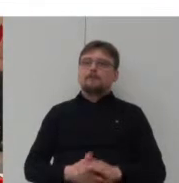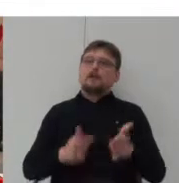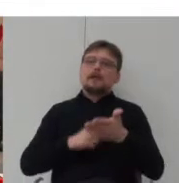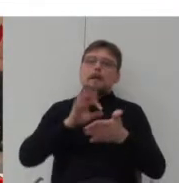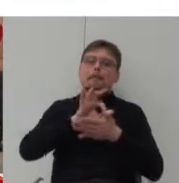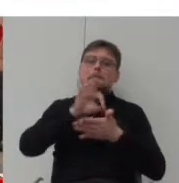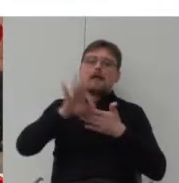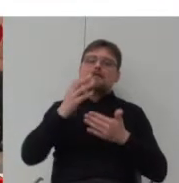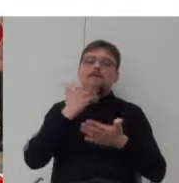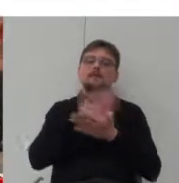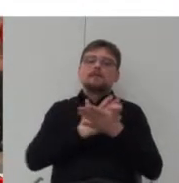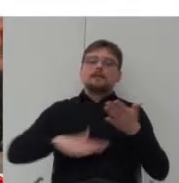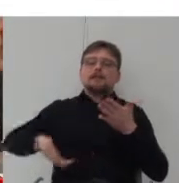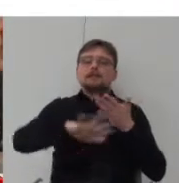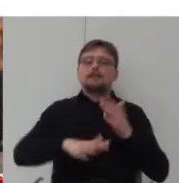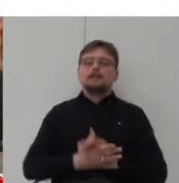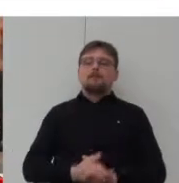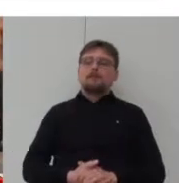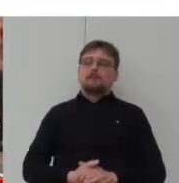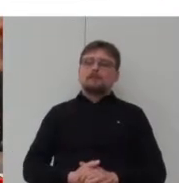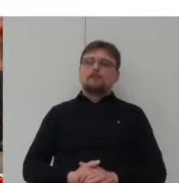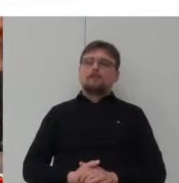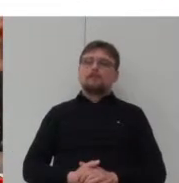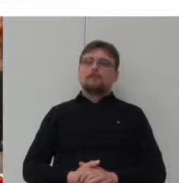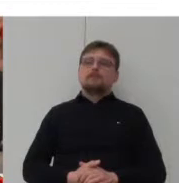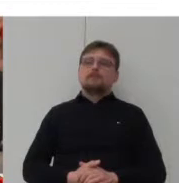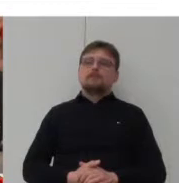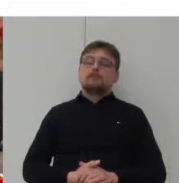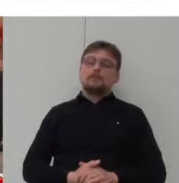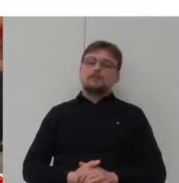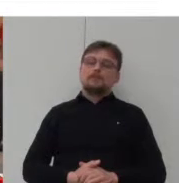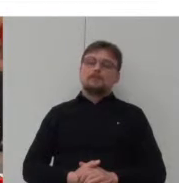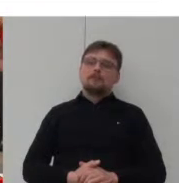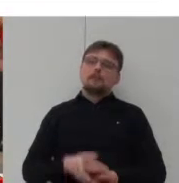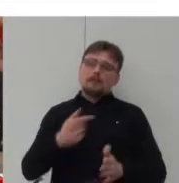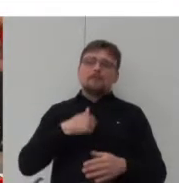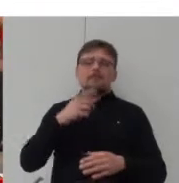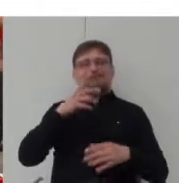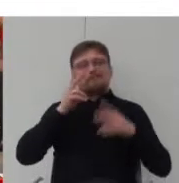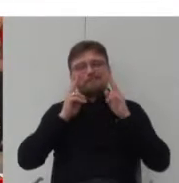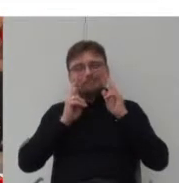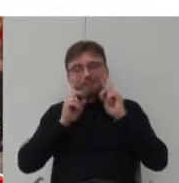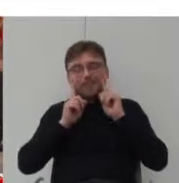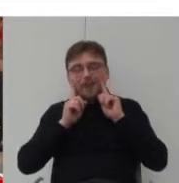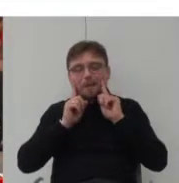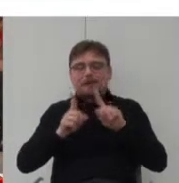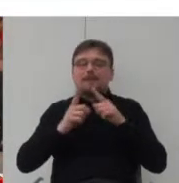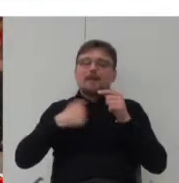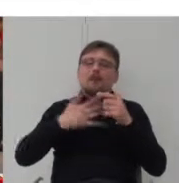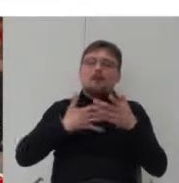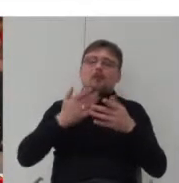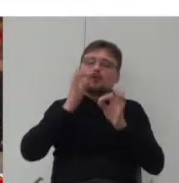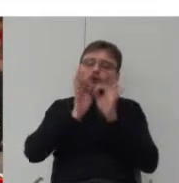terenu dla tego miejsca. I zajęłam się oczywiście tylko częścią tego kwartału w sposób szczegółowy.